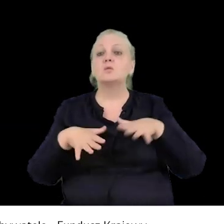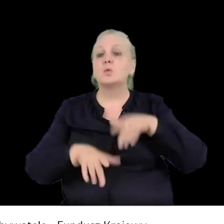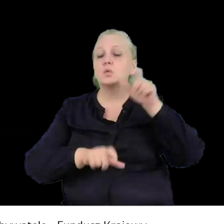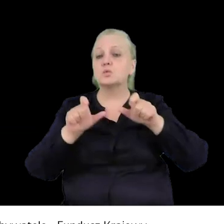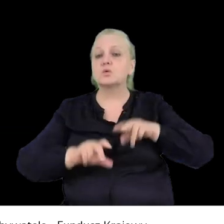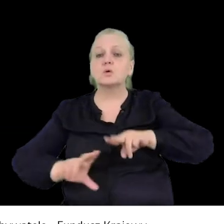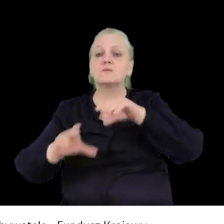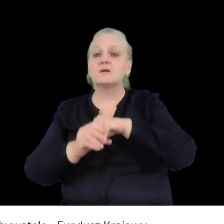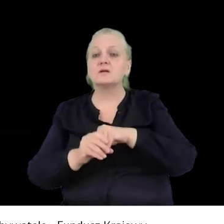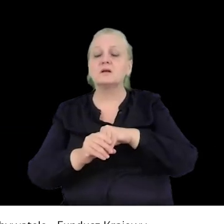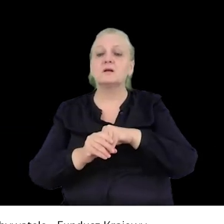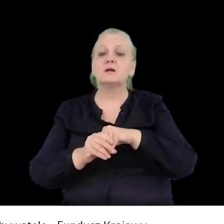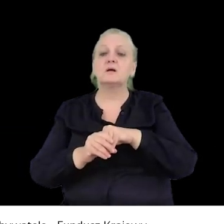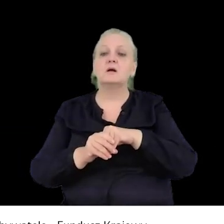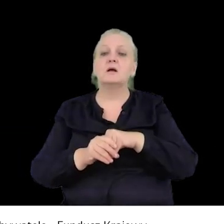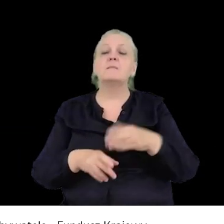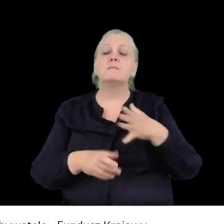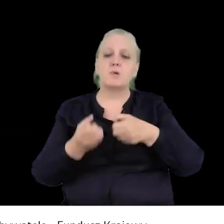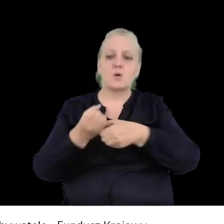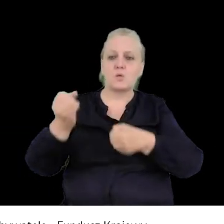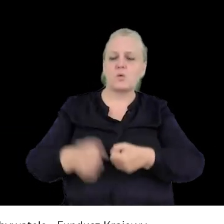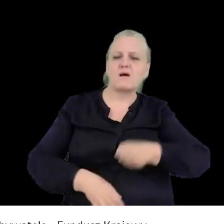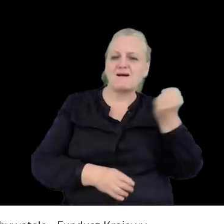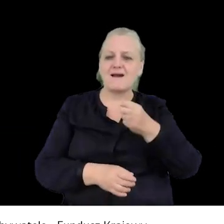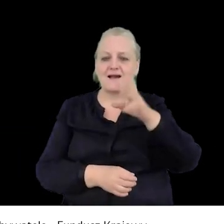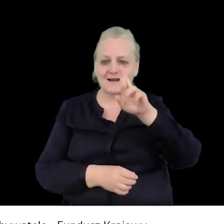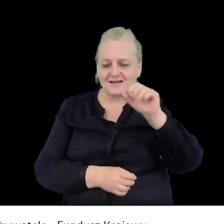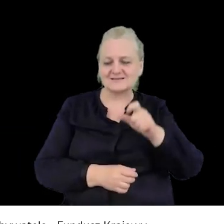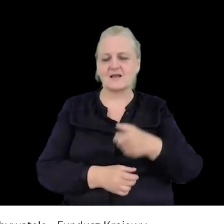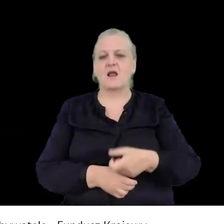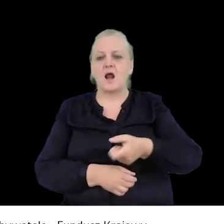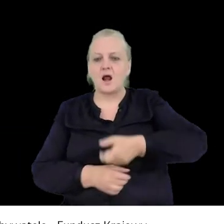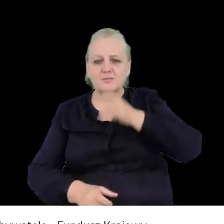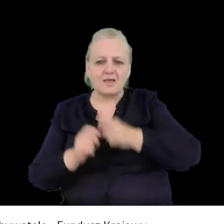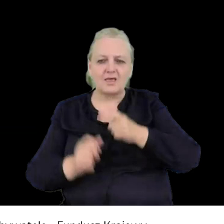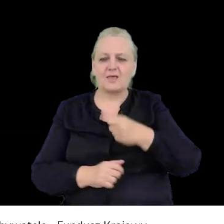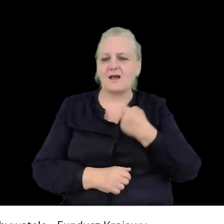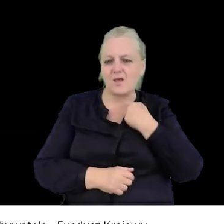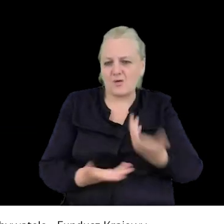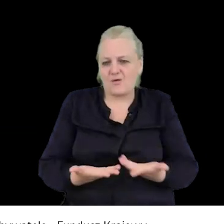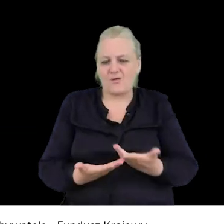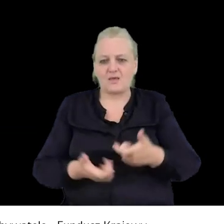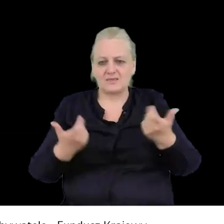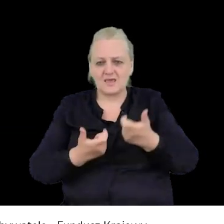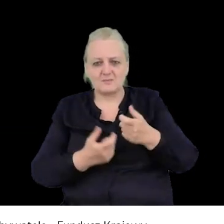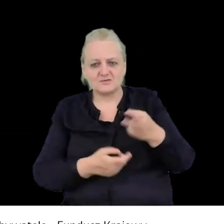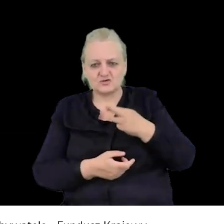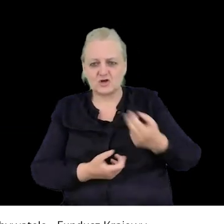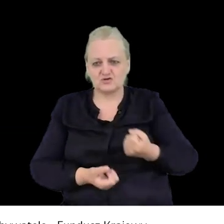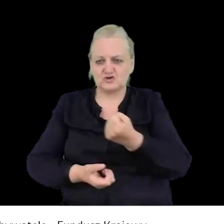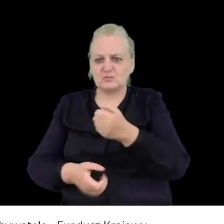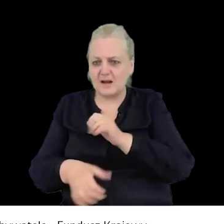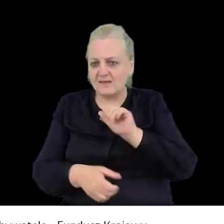uczestniczących miało albo racę, albo spożywało alkohol, albo posiadało niebezpieczne przedmioty. Więc tutaj zwracaliśmy uwagę na to, że w tym